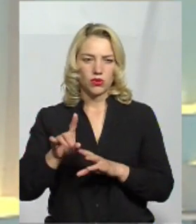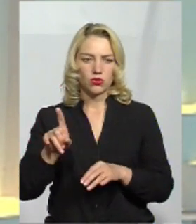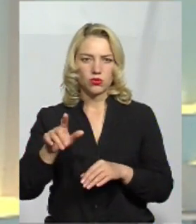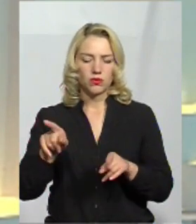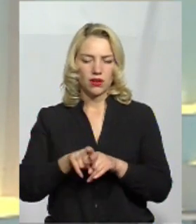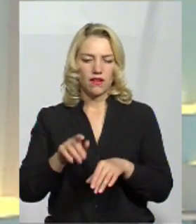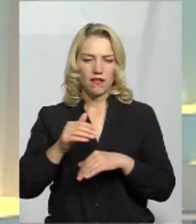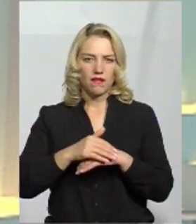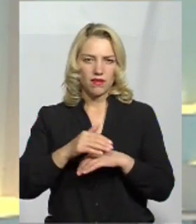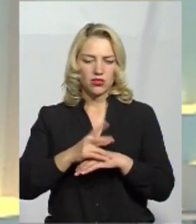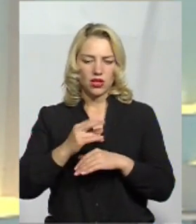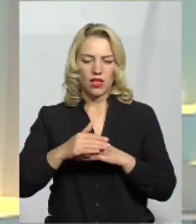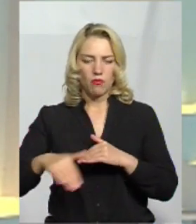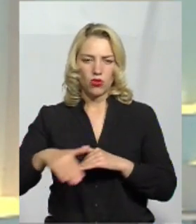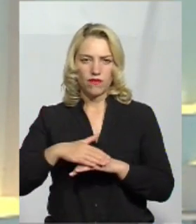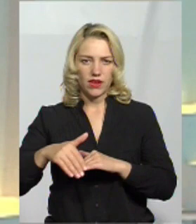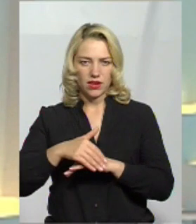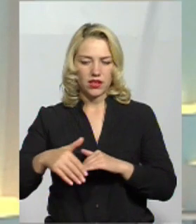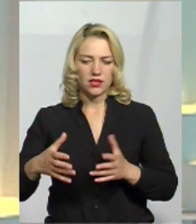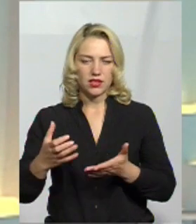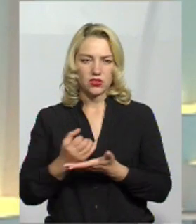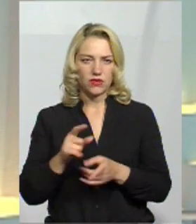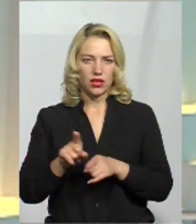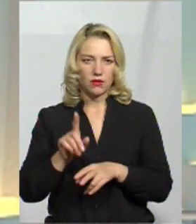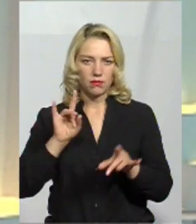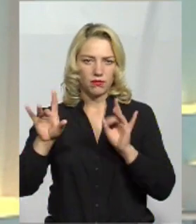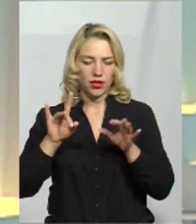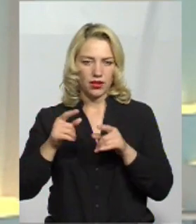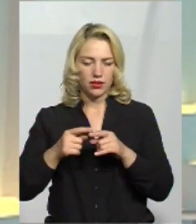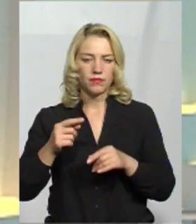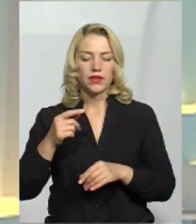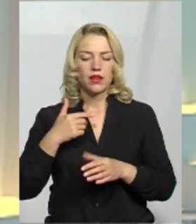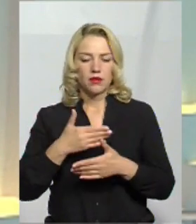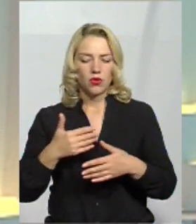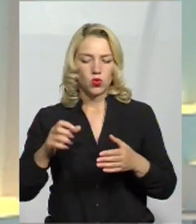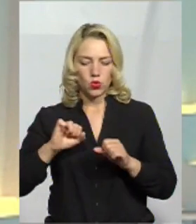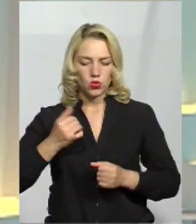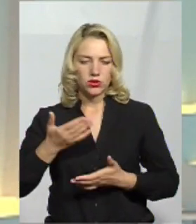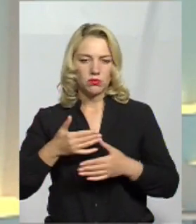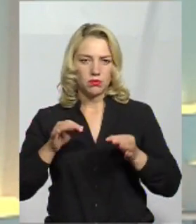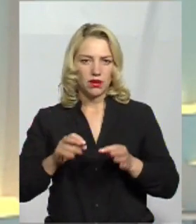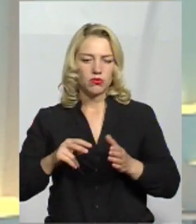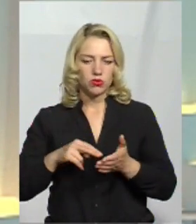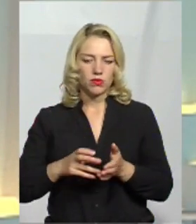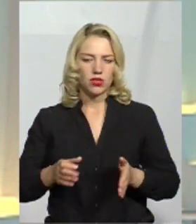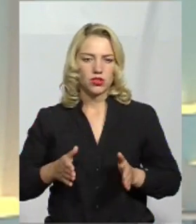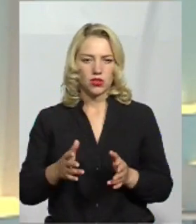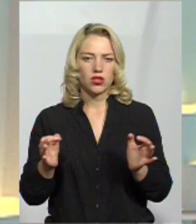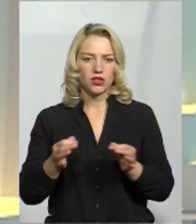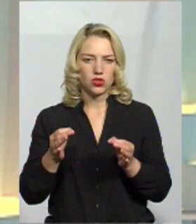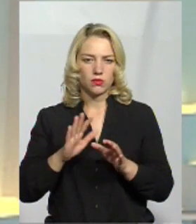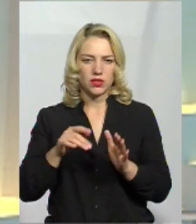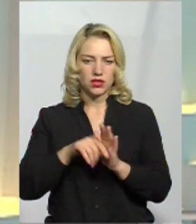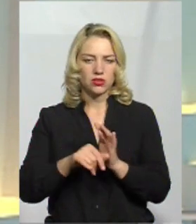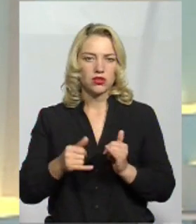у вас на подвір'ї зістрів такий піар. Це перше. Друге, друзі, ми стоїмо на правильному шляху, правильно боремося. Якби ми нічого не